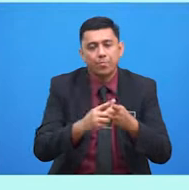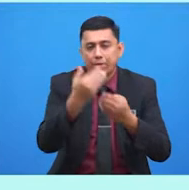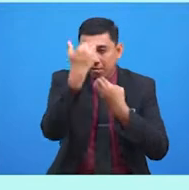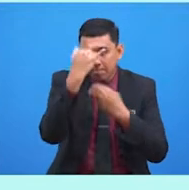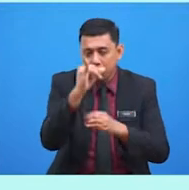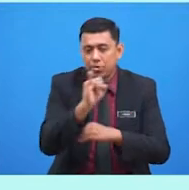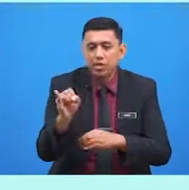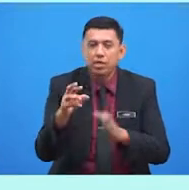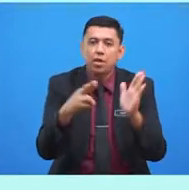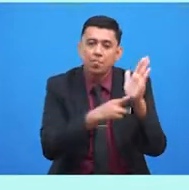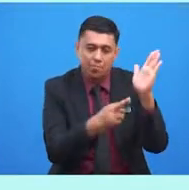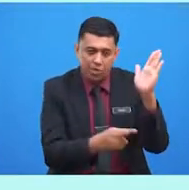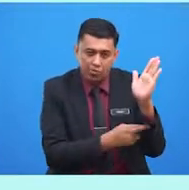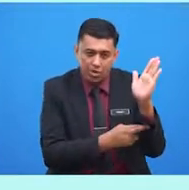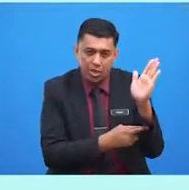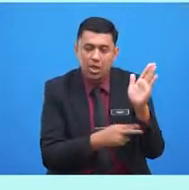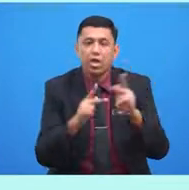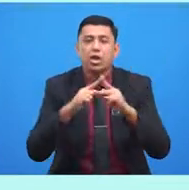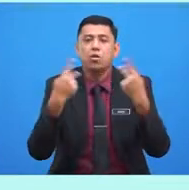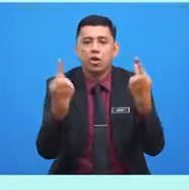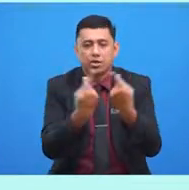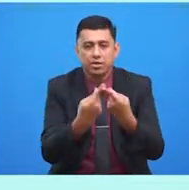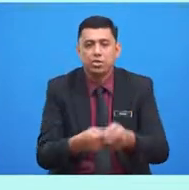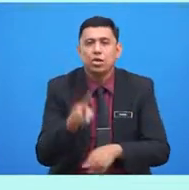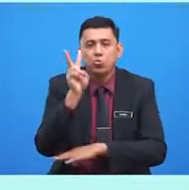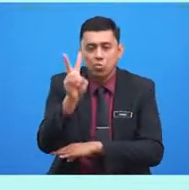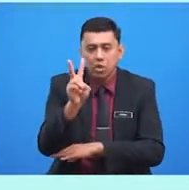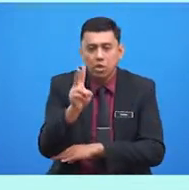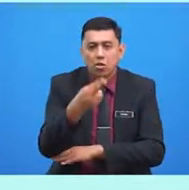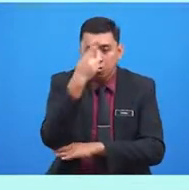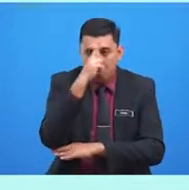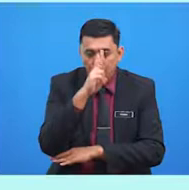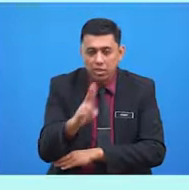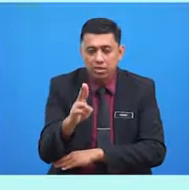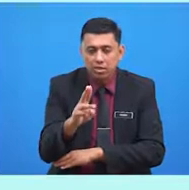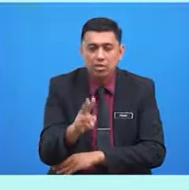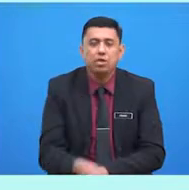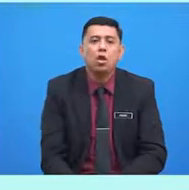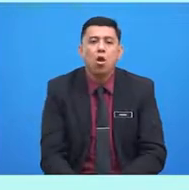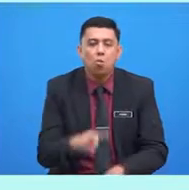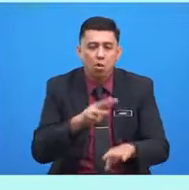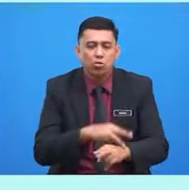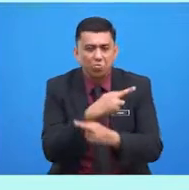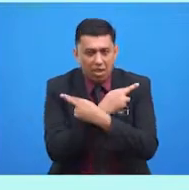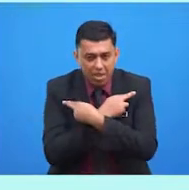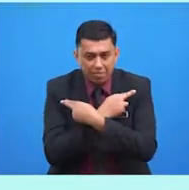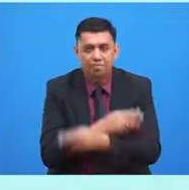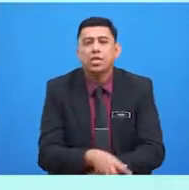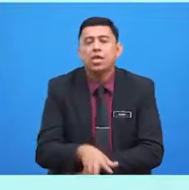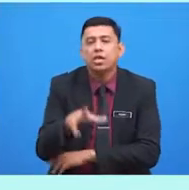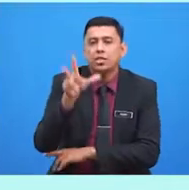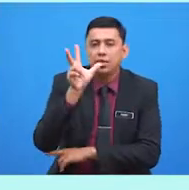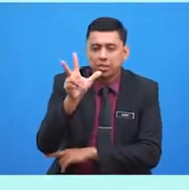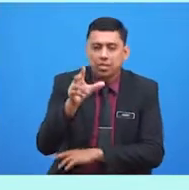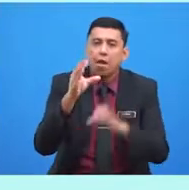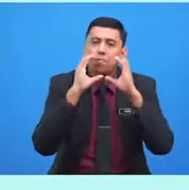patuhi peraturan keluarga. Kedua, hormati waktu rehat. Ketiga,